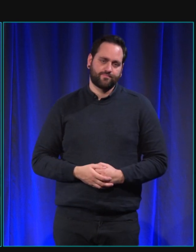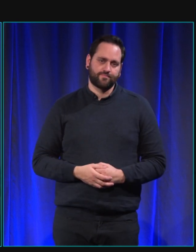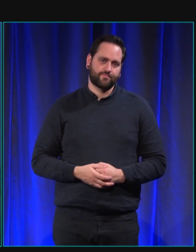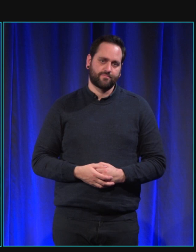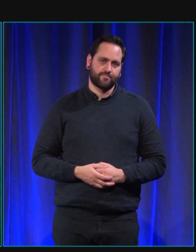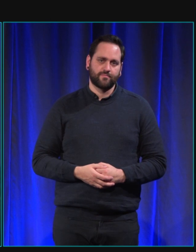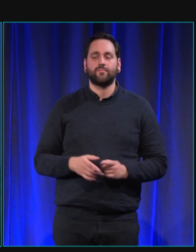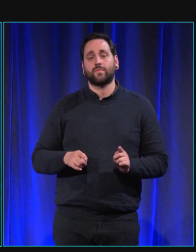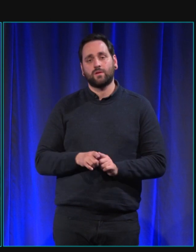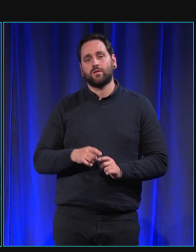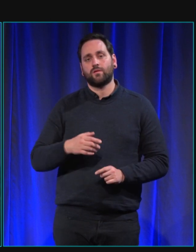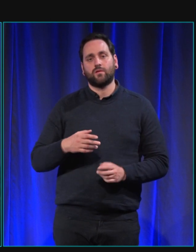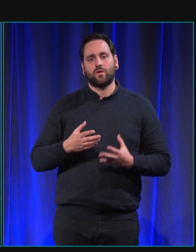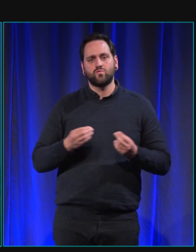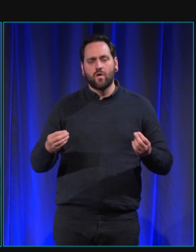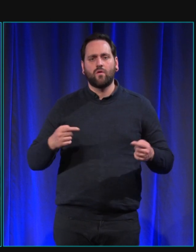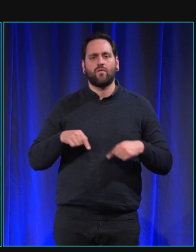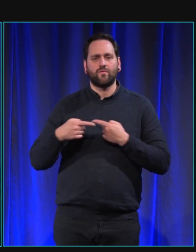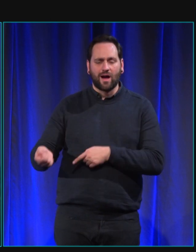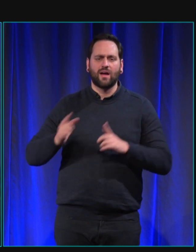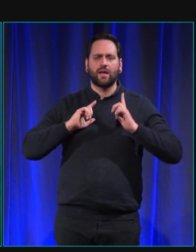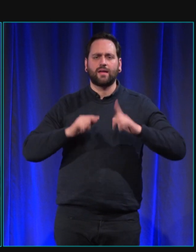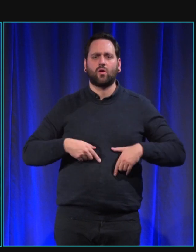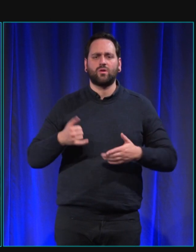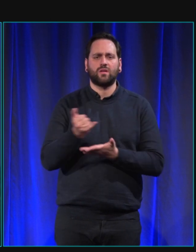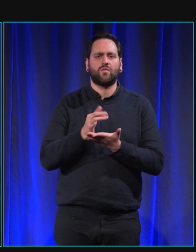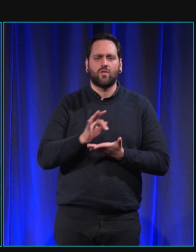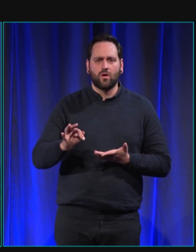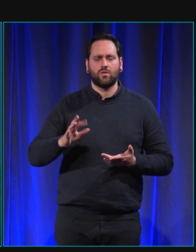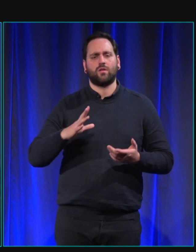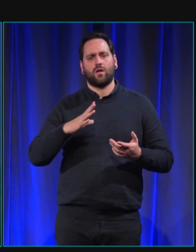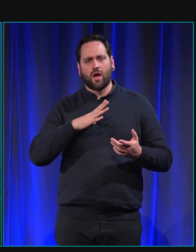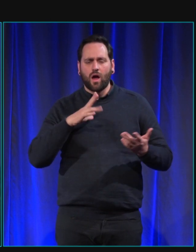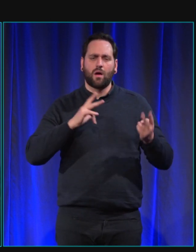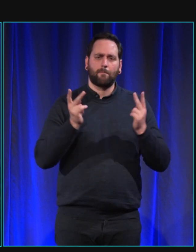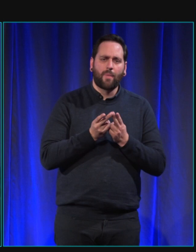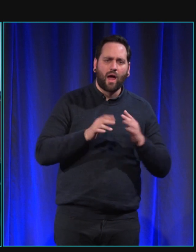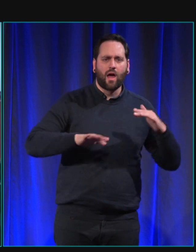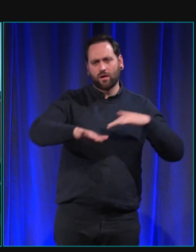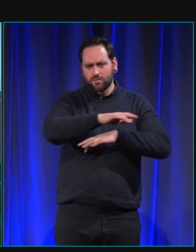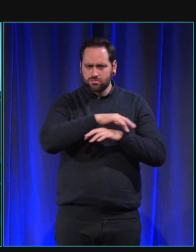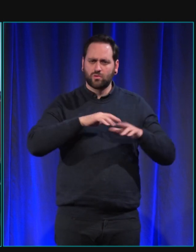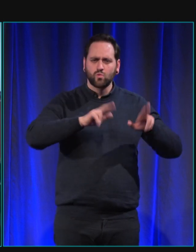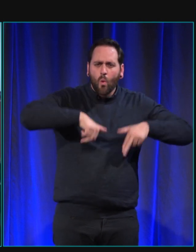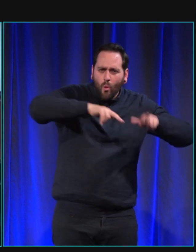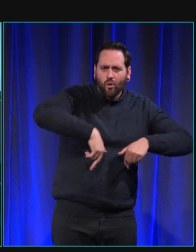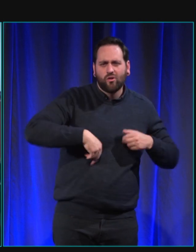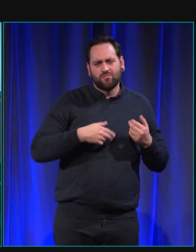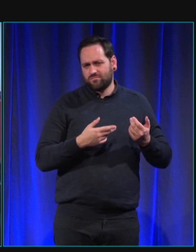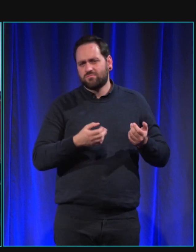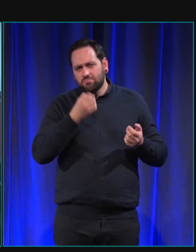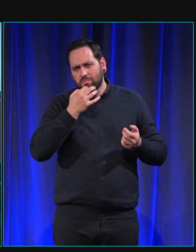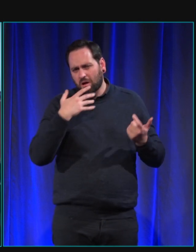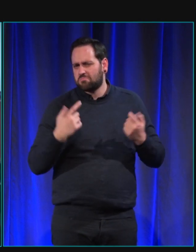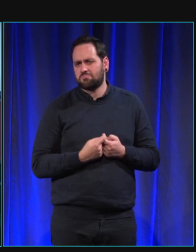à l'école d'Île-de-France il y un grand parc de détente il y a d'autres chiens qui sont en éducation qui sont aux yeux en détente donc ils courent ils se dépensent bien